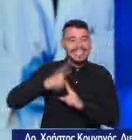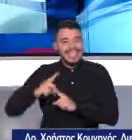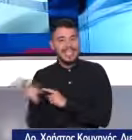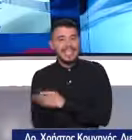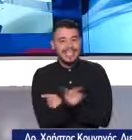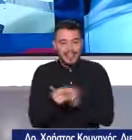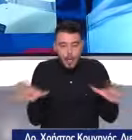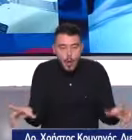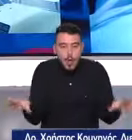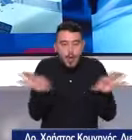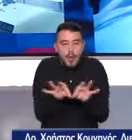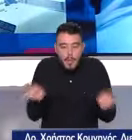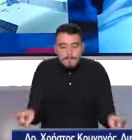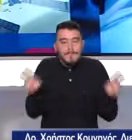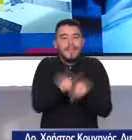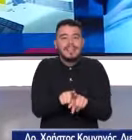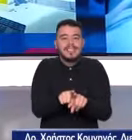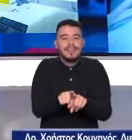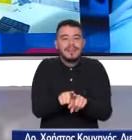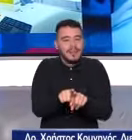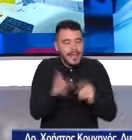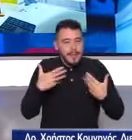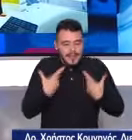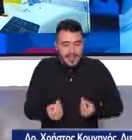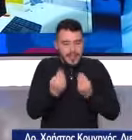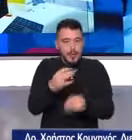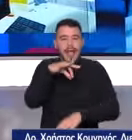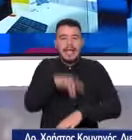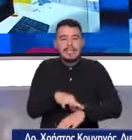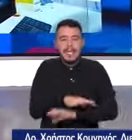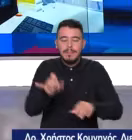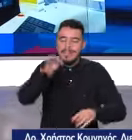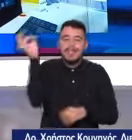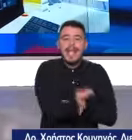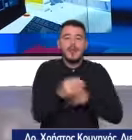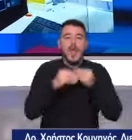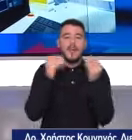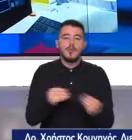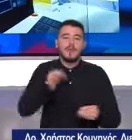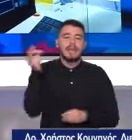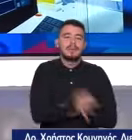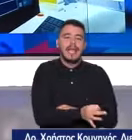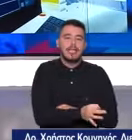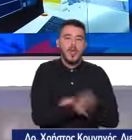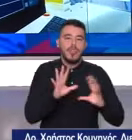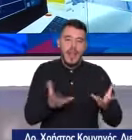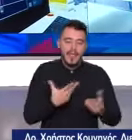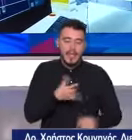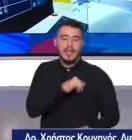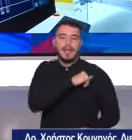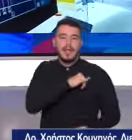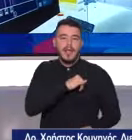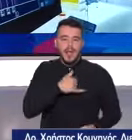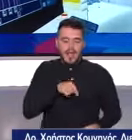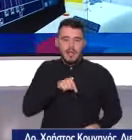τεχνικές και έτσι έχουμε τη δυνατότητα απλώς να προσφέρουμε στον ασθενή τα καλύτερα αποτελέσματα τόσο στη διατήρηση της εγκράτειας των νούρων